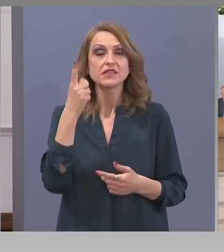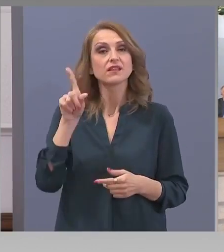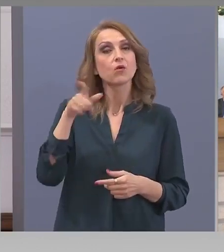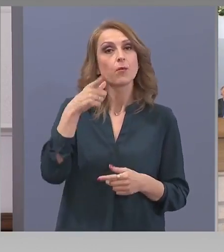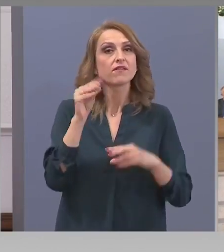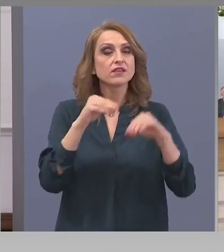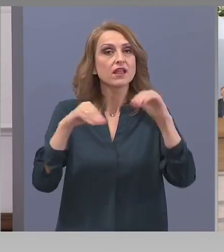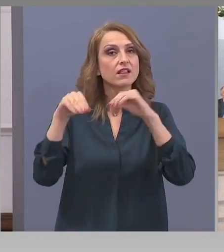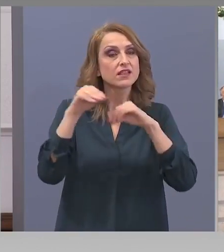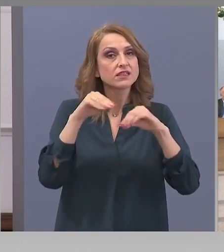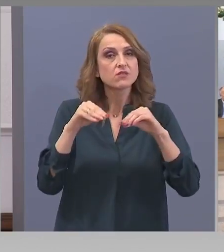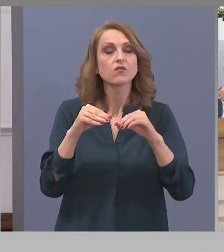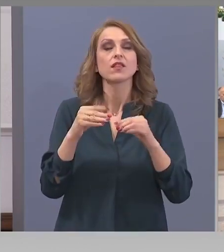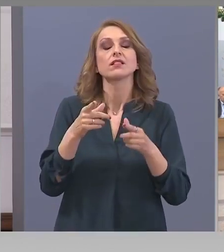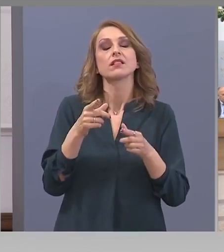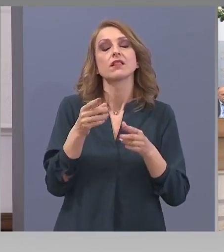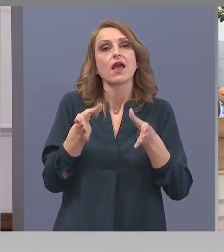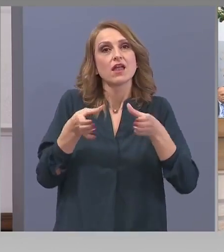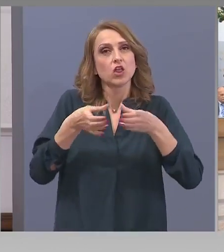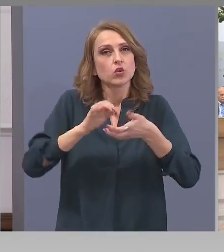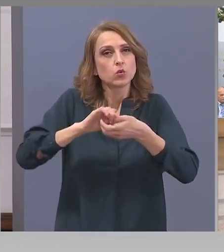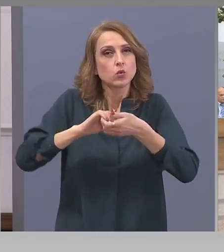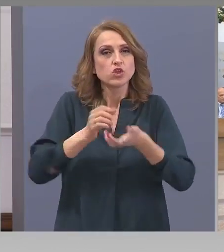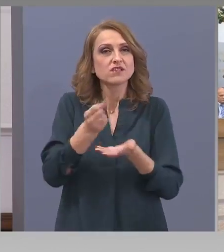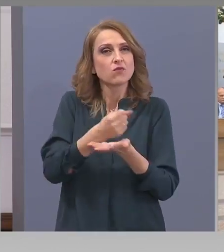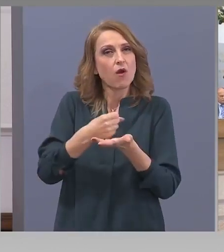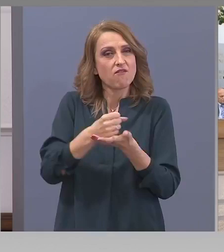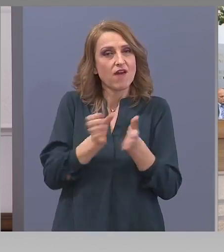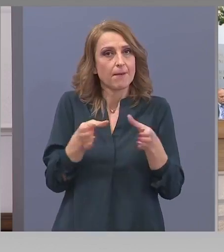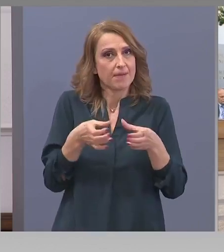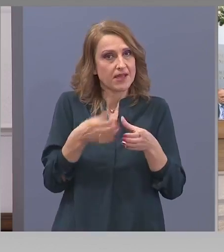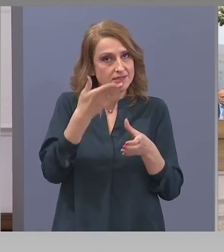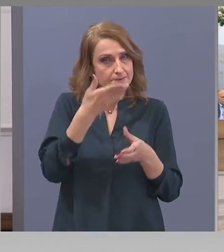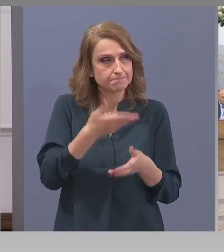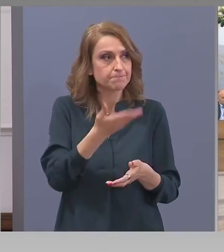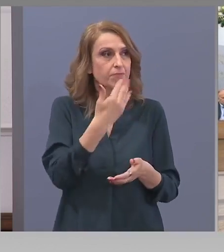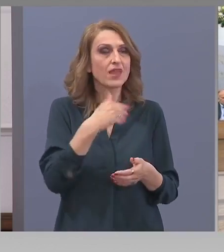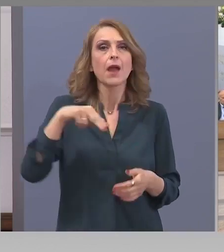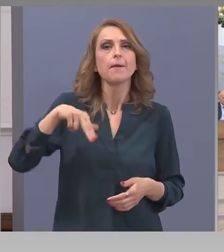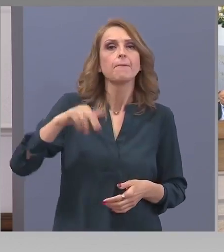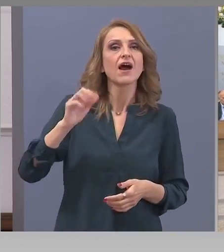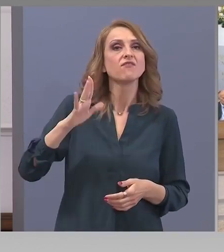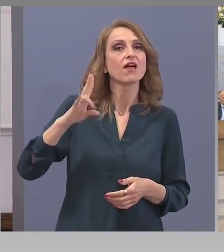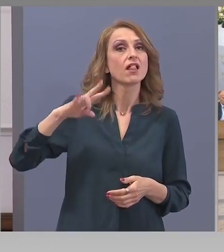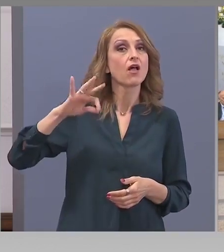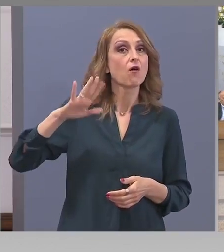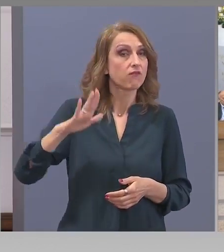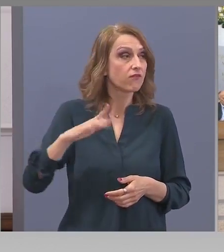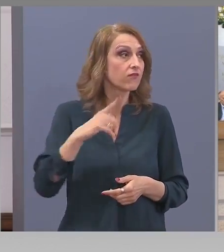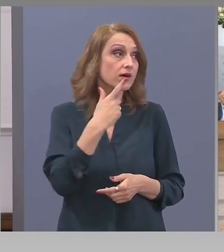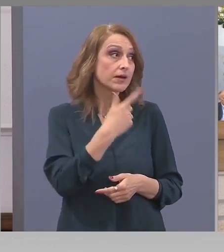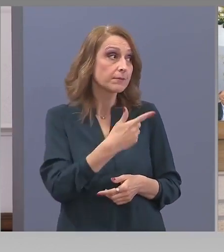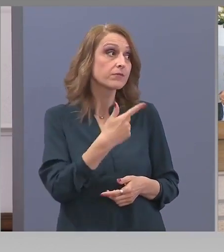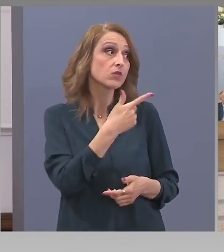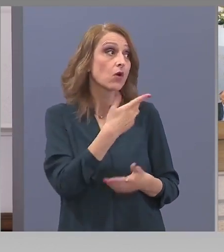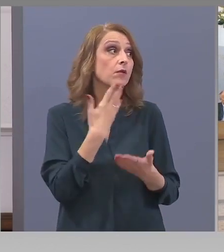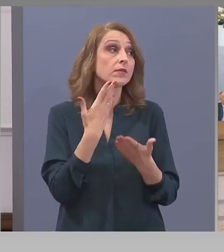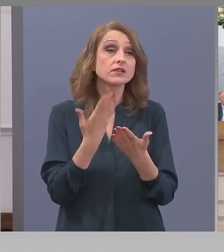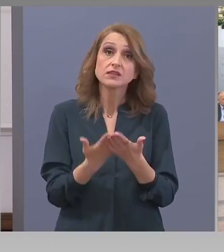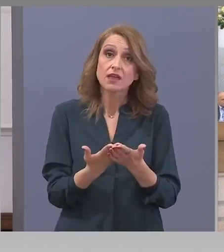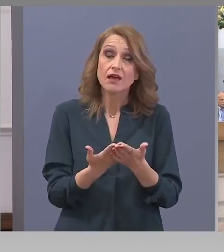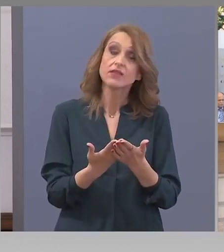на Българсто на Устно дружество по фармация. Доктор Валентин Павлов. Имаме представител